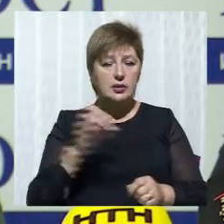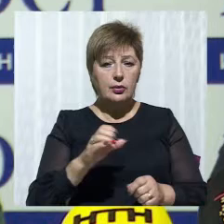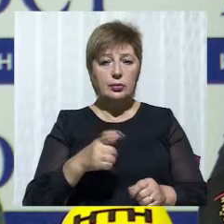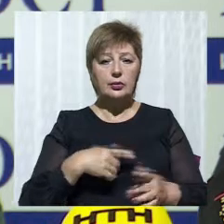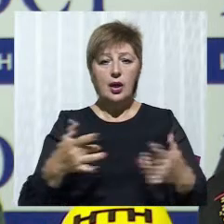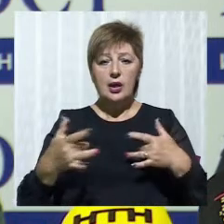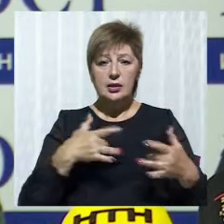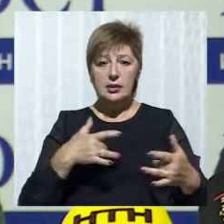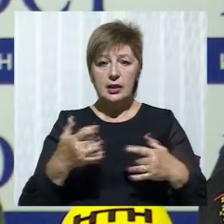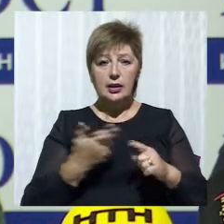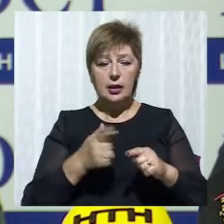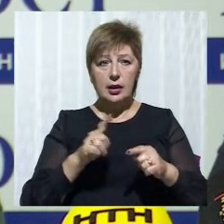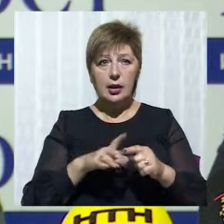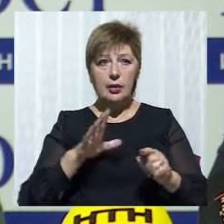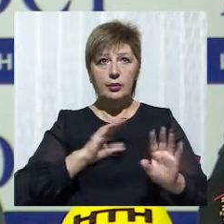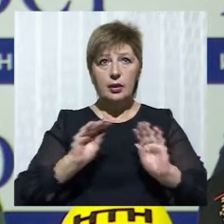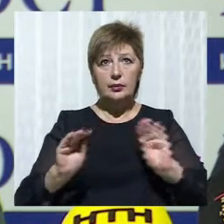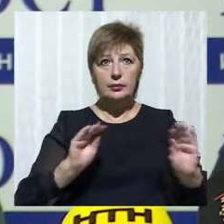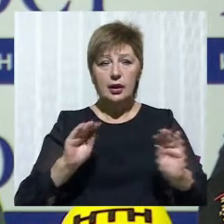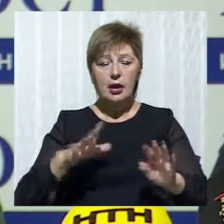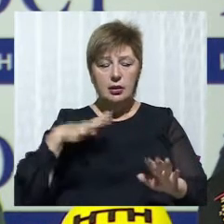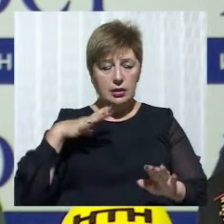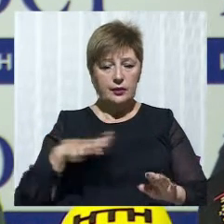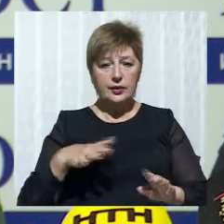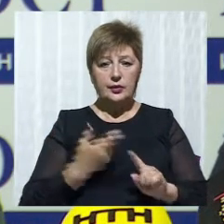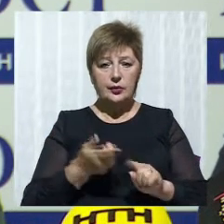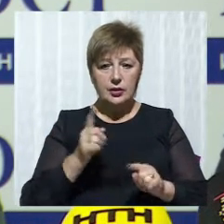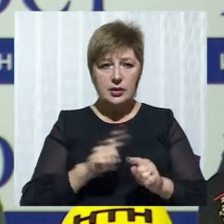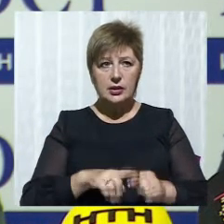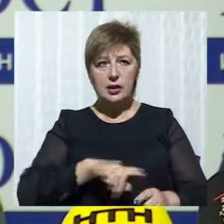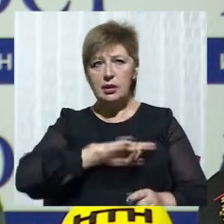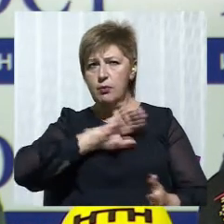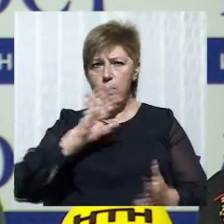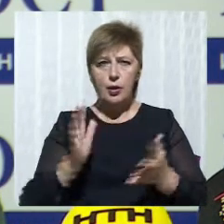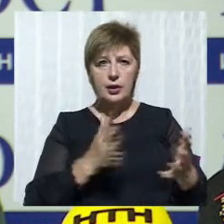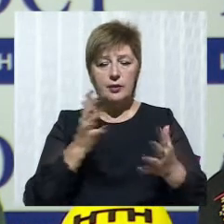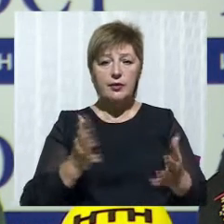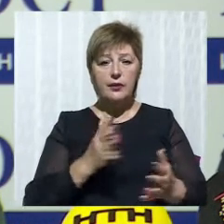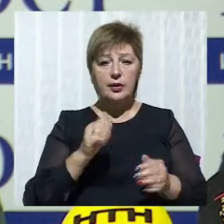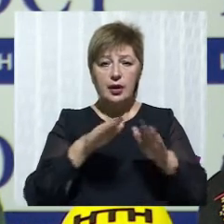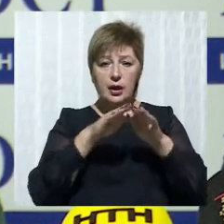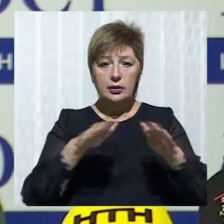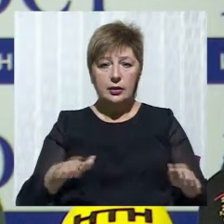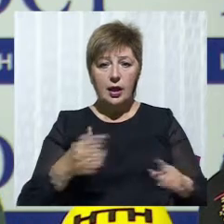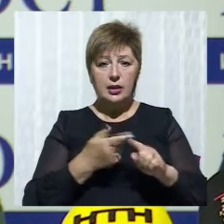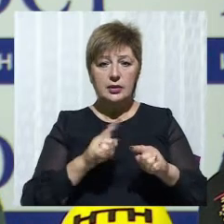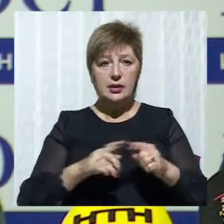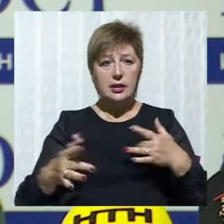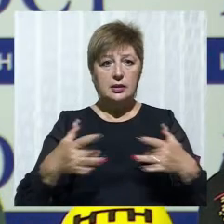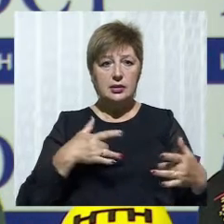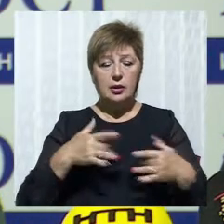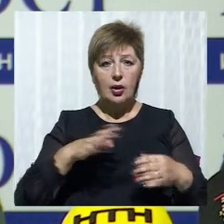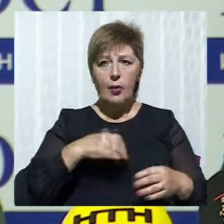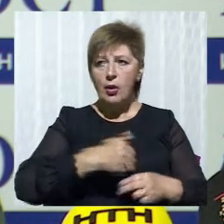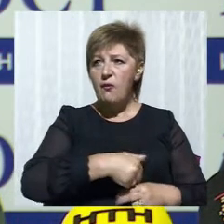змонтована в урочищі Байрак, не витримувала цих поривів вітру. Дах цієї сцени